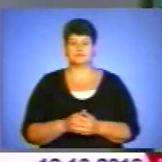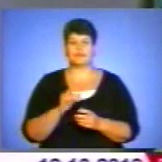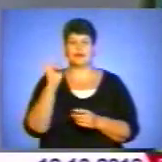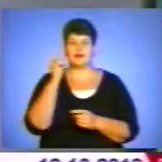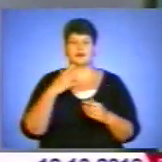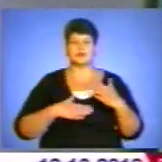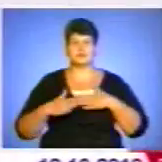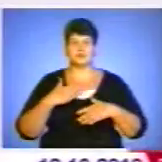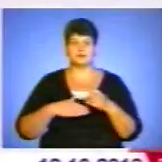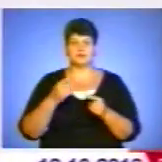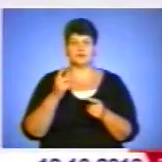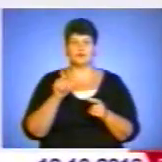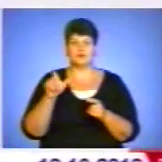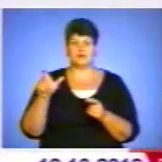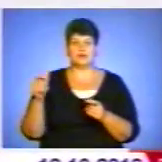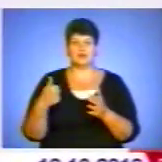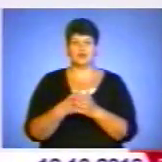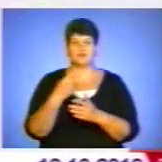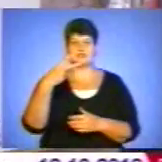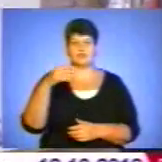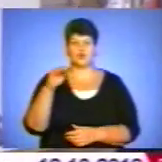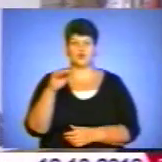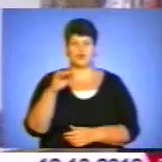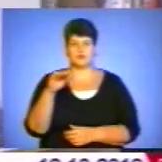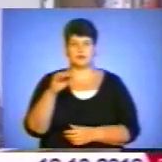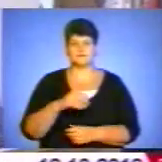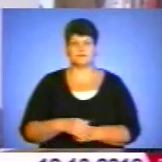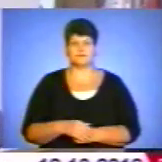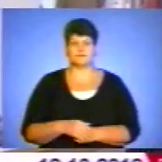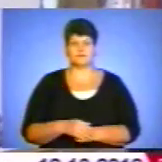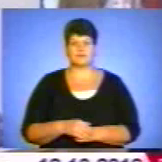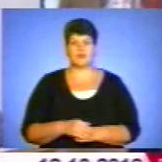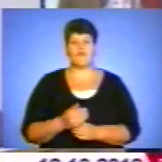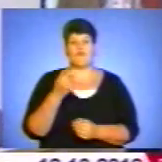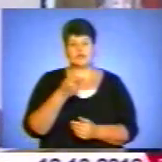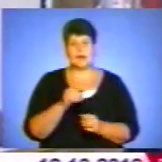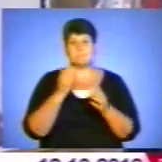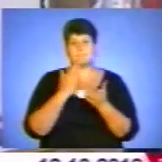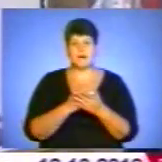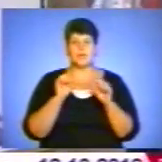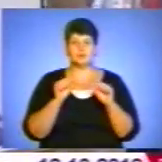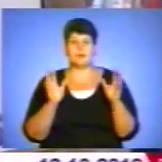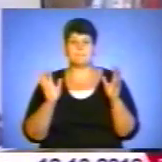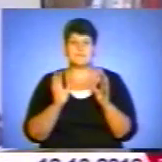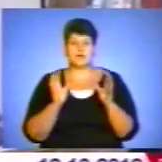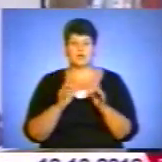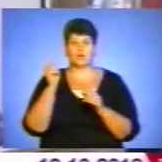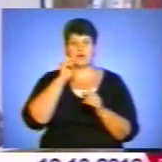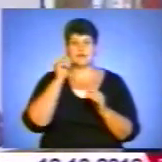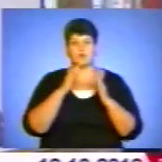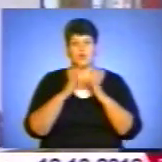тішитиме око відвідувачів до 20 жовтня. Вона логічно мала бути барагиню українського дому.